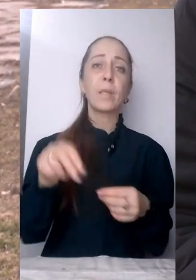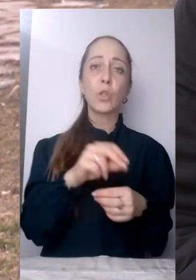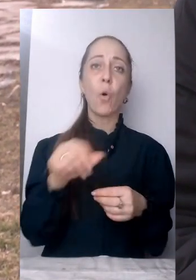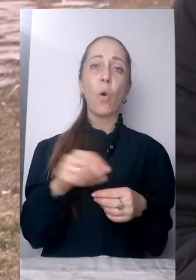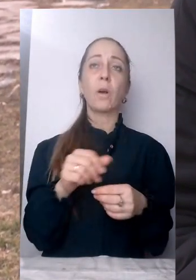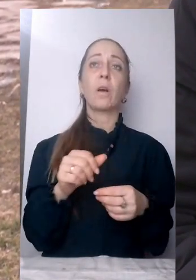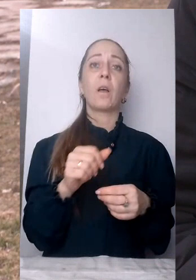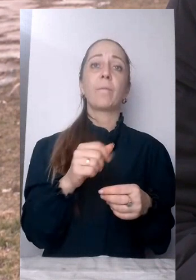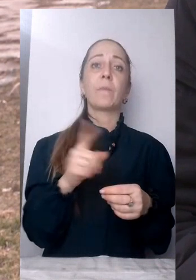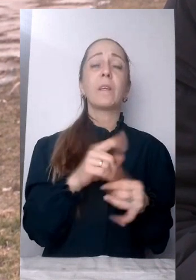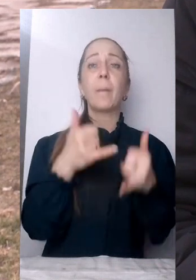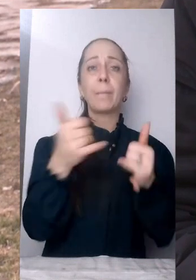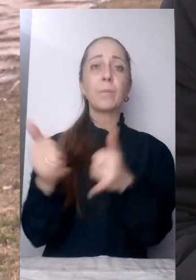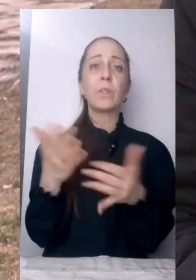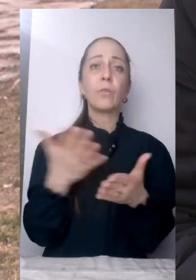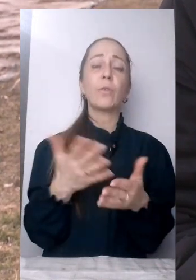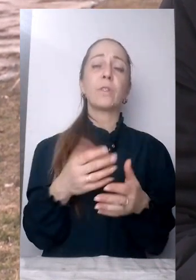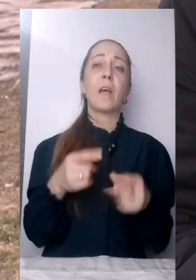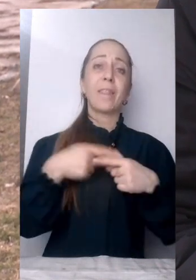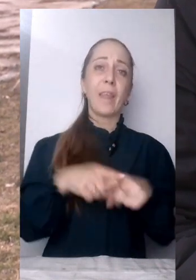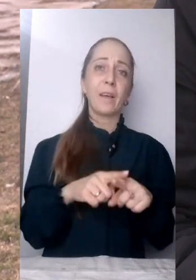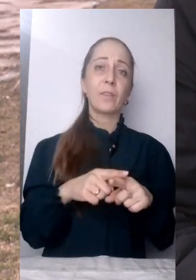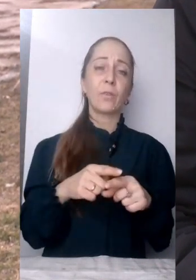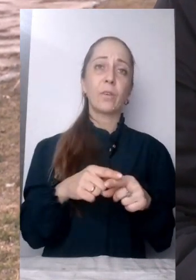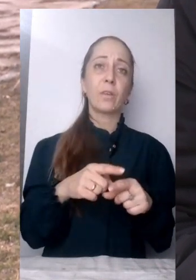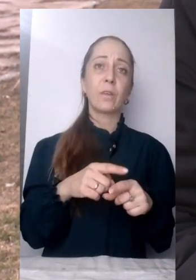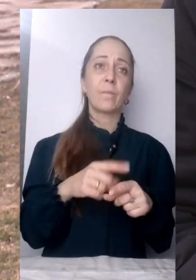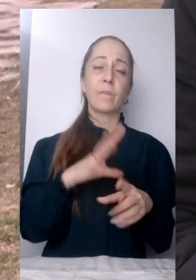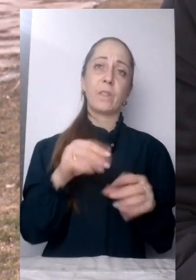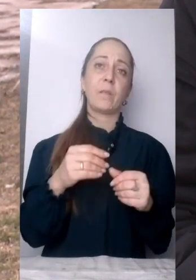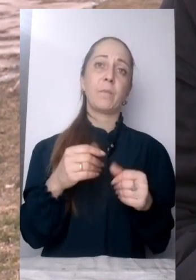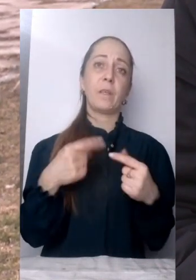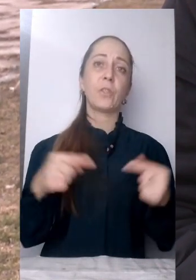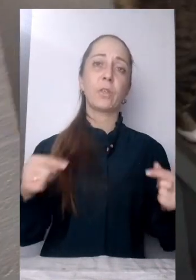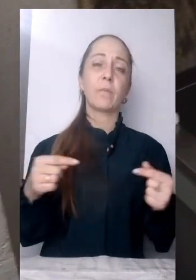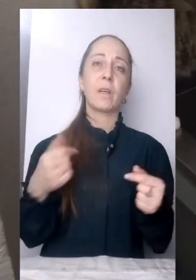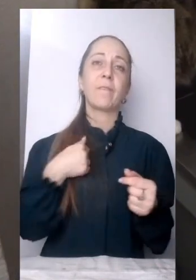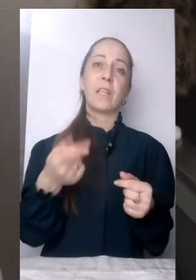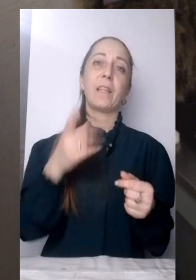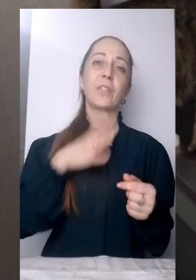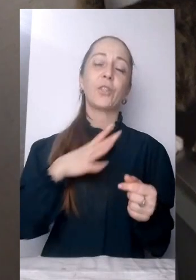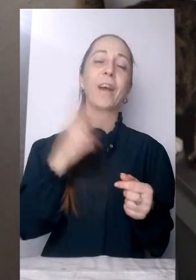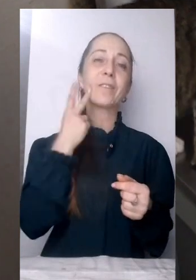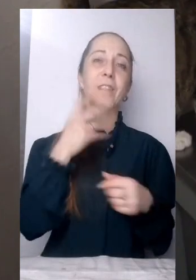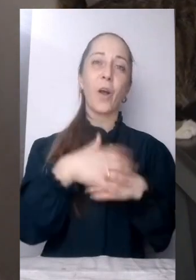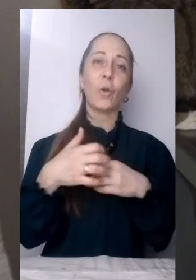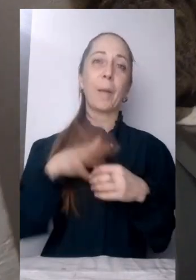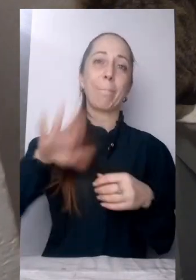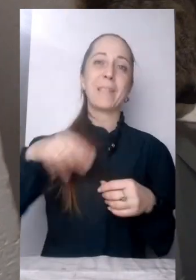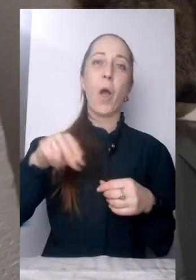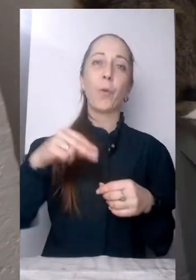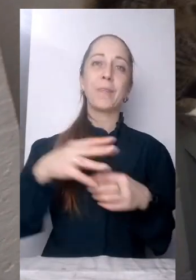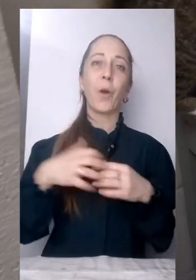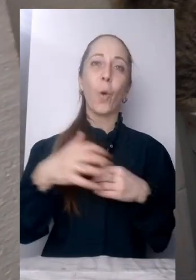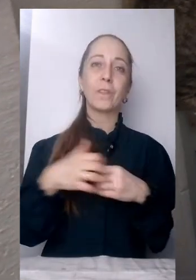технікою, все інше. Так що вони нас чекають завжди після обіду. Що хоче? Він да хоче